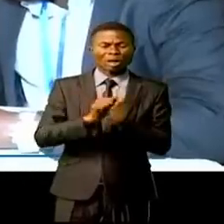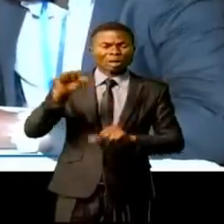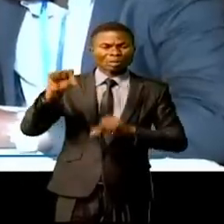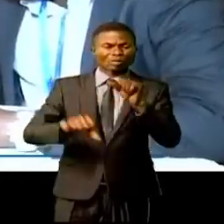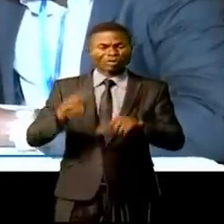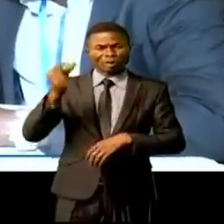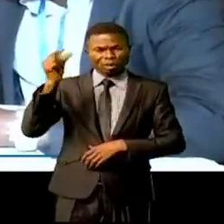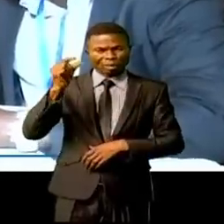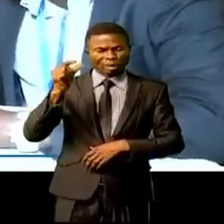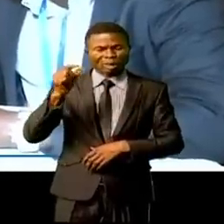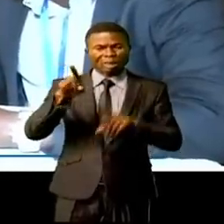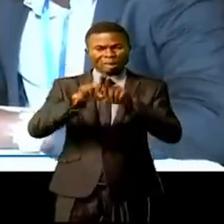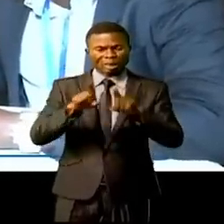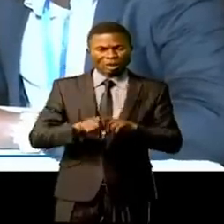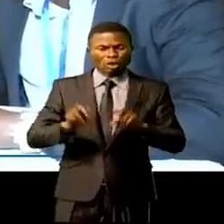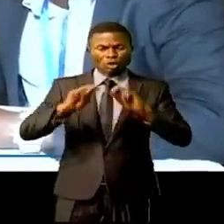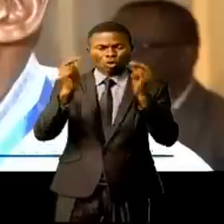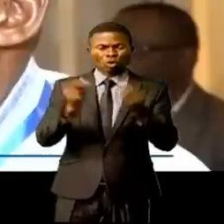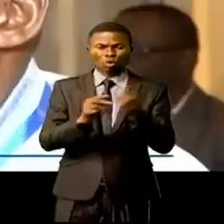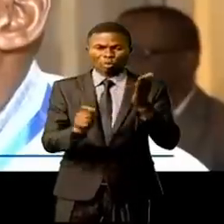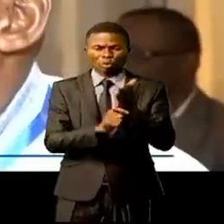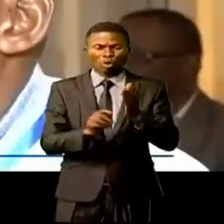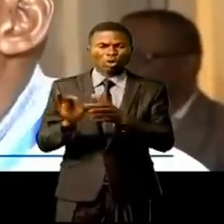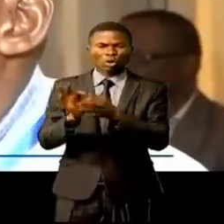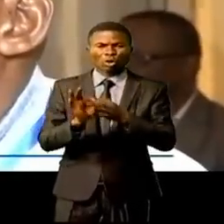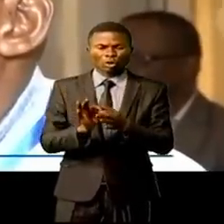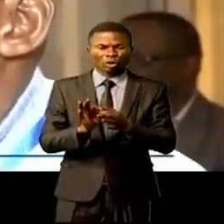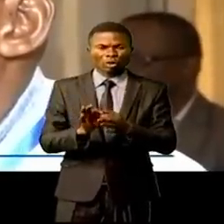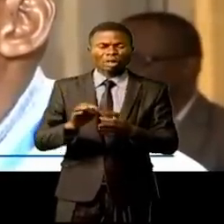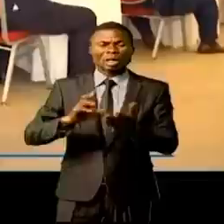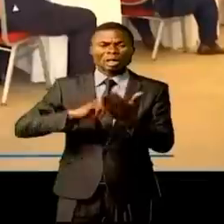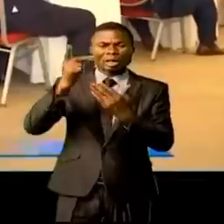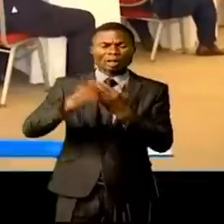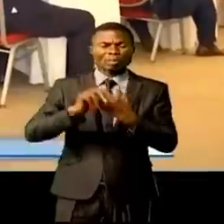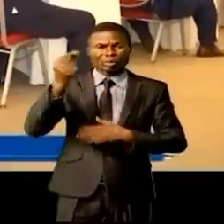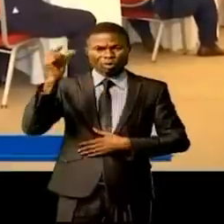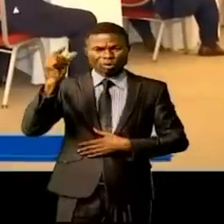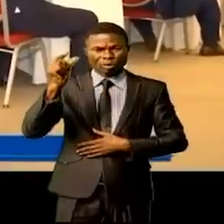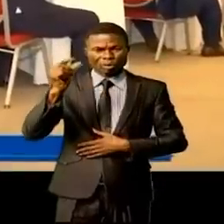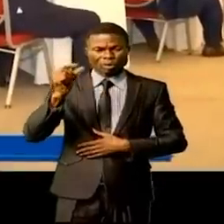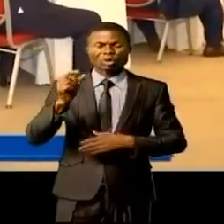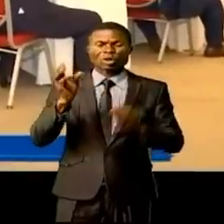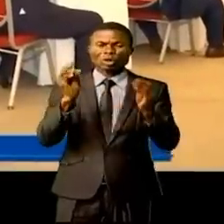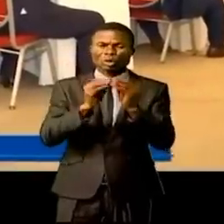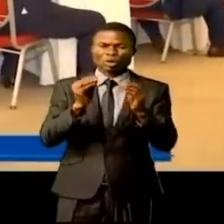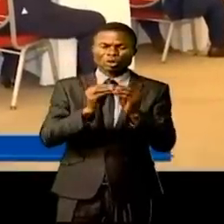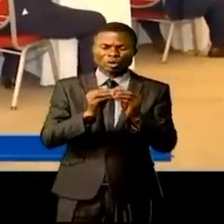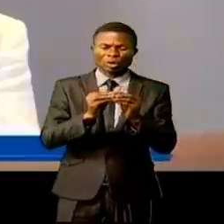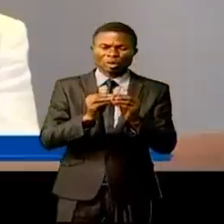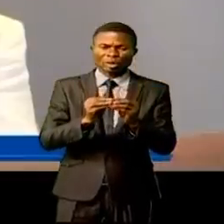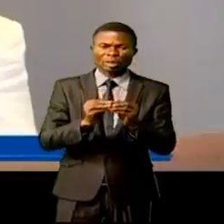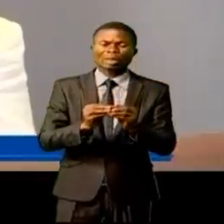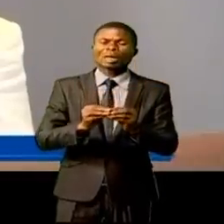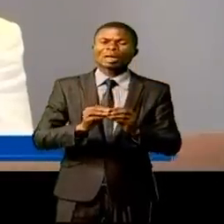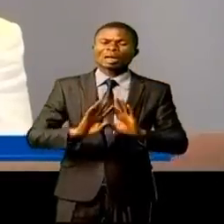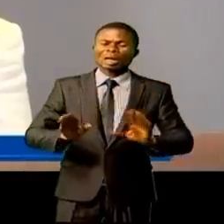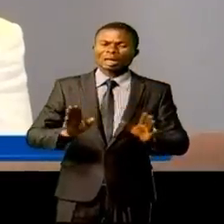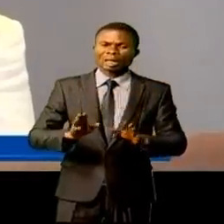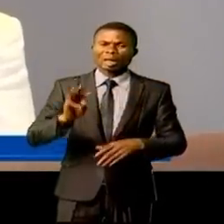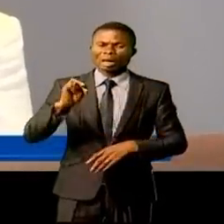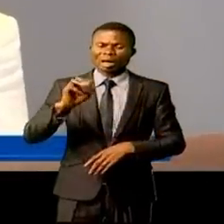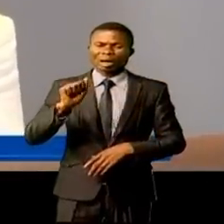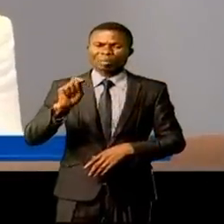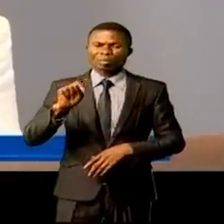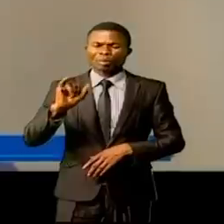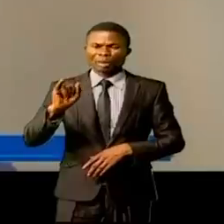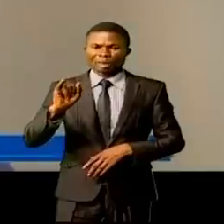pour les partenaires. La cellule technique des coordinations et des planifications minières, les consortiums Madini, Kwa Amani, Namande, Léo,